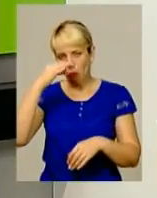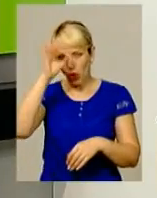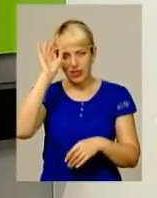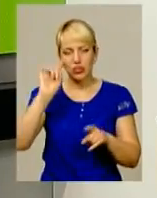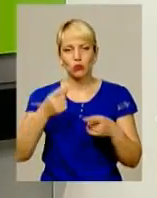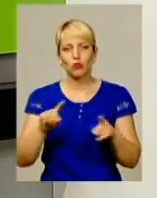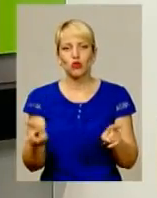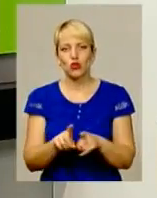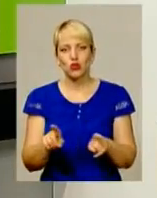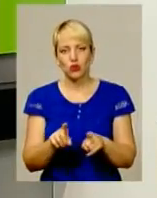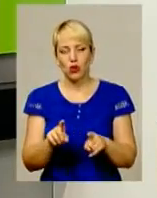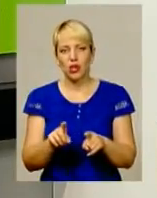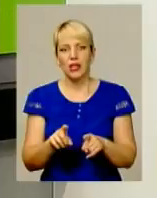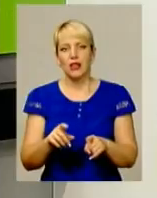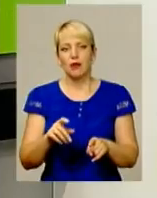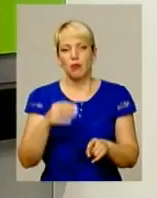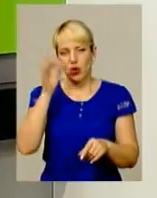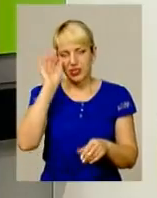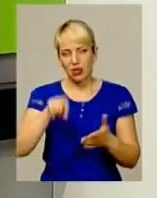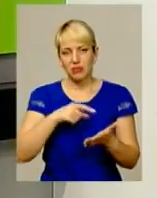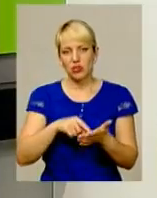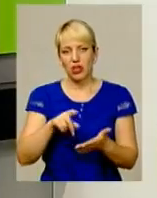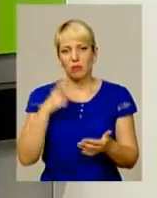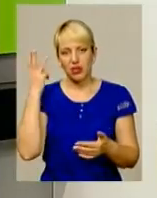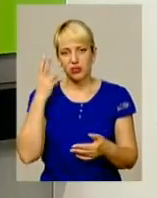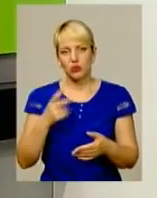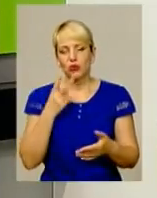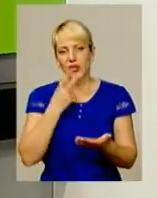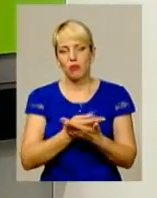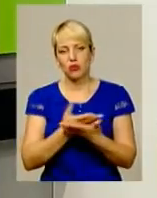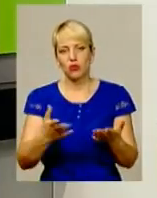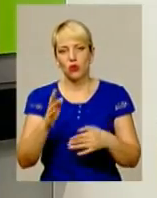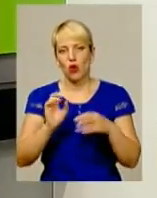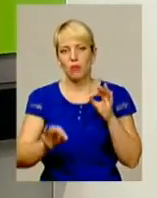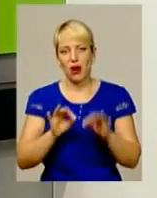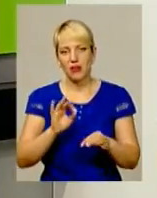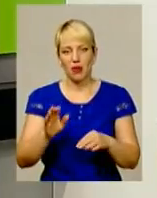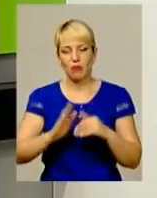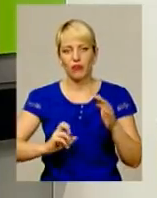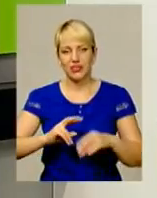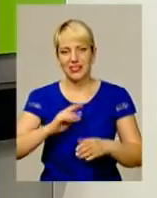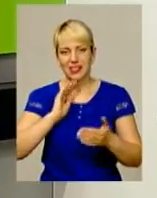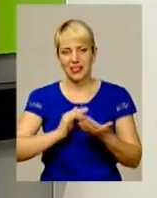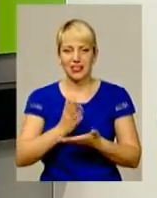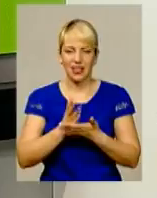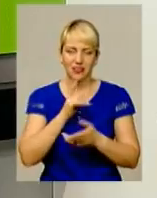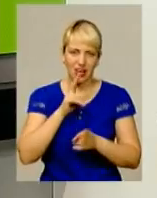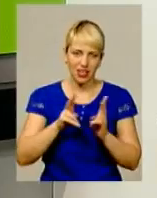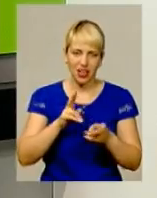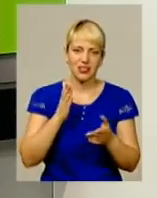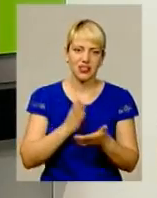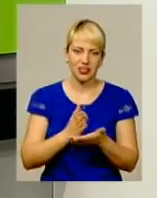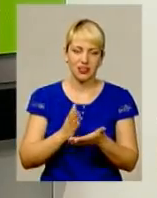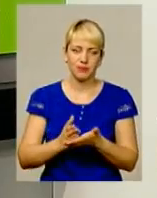патрульна поліція міста Хмельницького сьогодні демонструє нормальні професійні якості, зрозуміло, що і нарікання також є